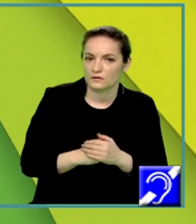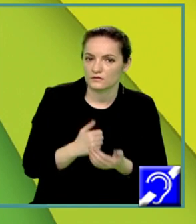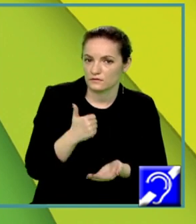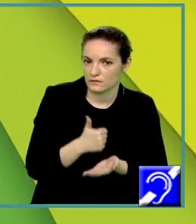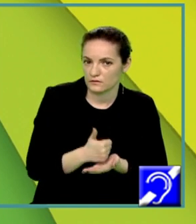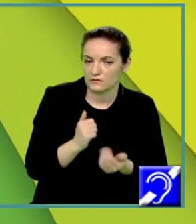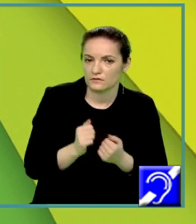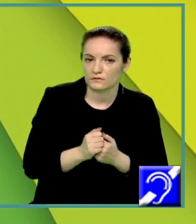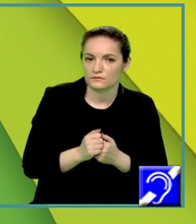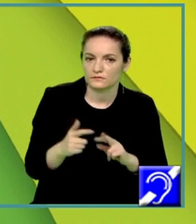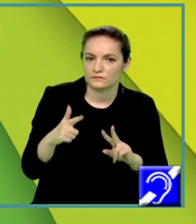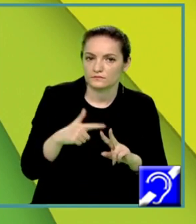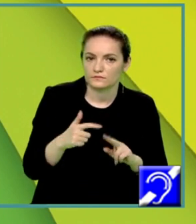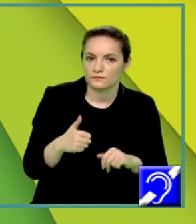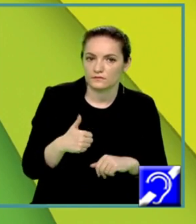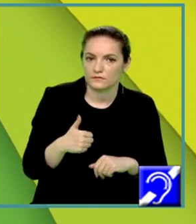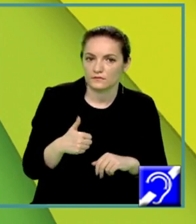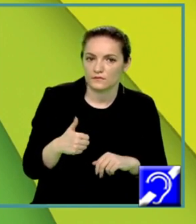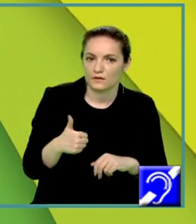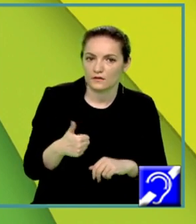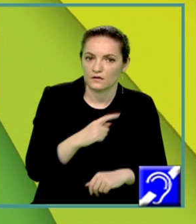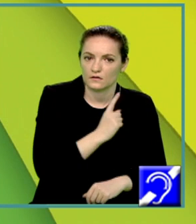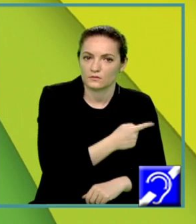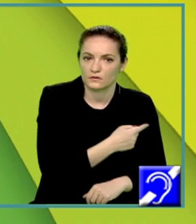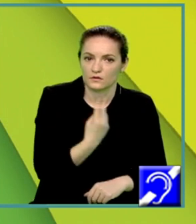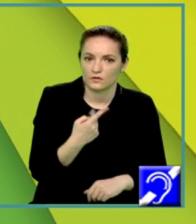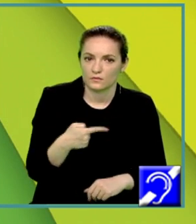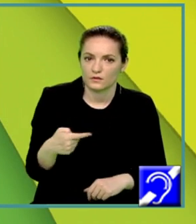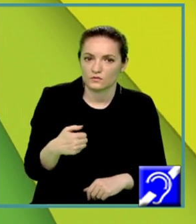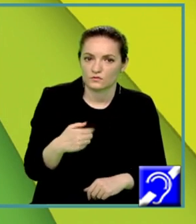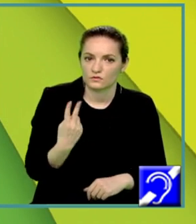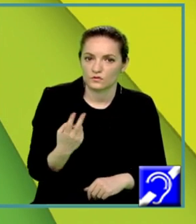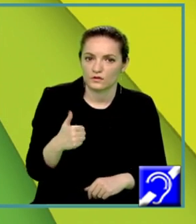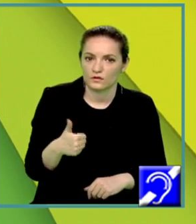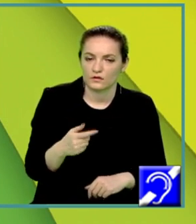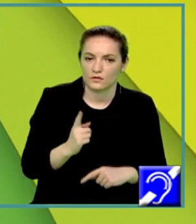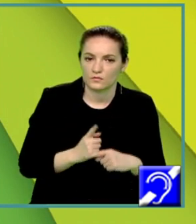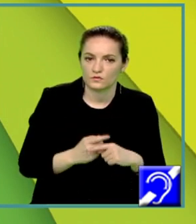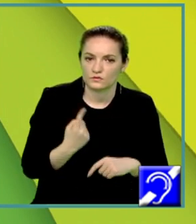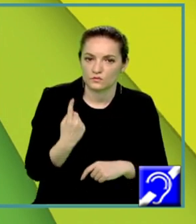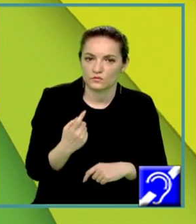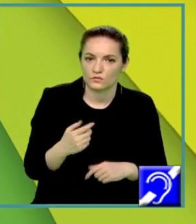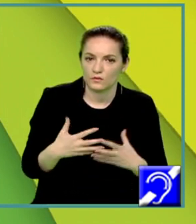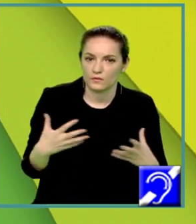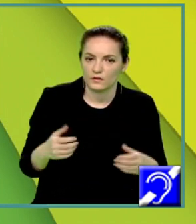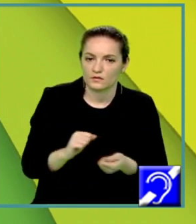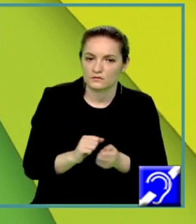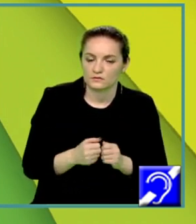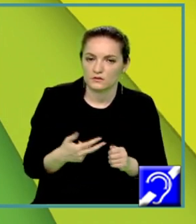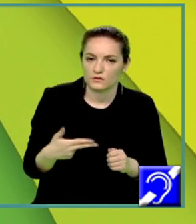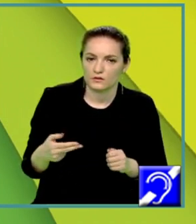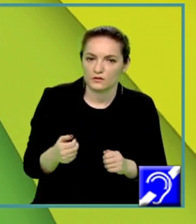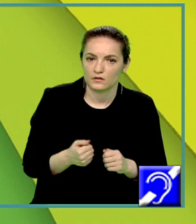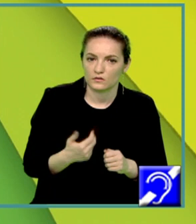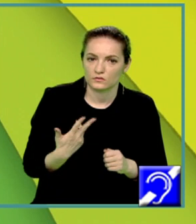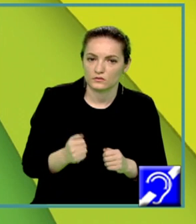și avem radical din A la a doua, minus 2A plus 1, mai mare sau egal decât 3. Observăm că sub radical avem